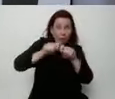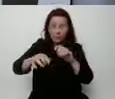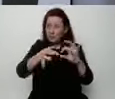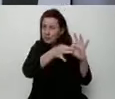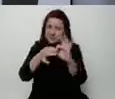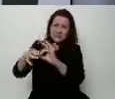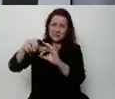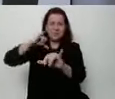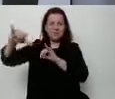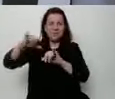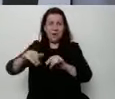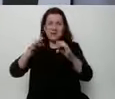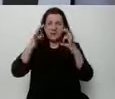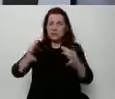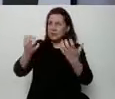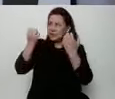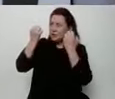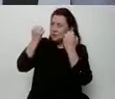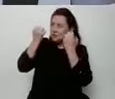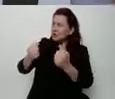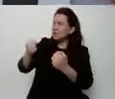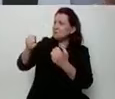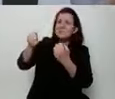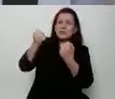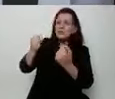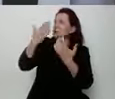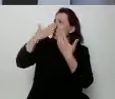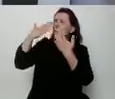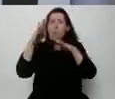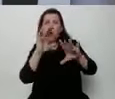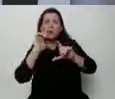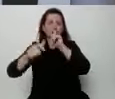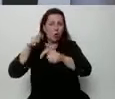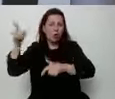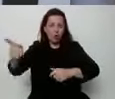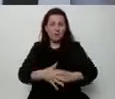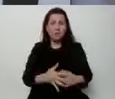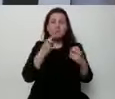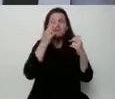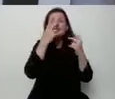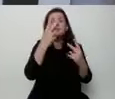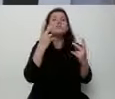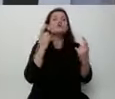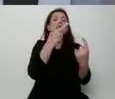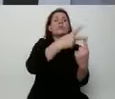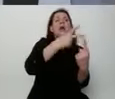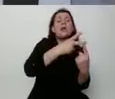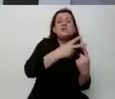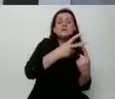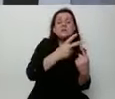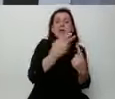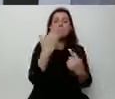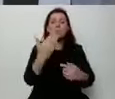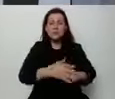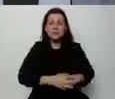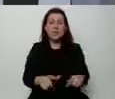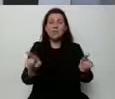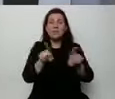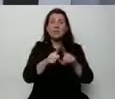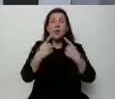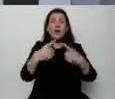władze rozliczać. Widzimy, co się dzieje w telewizji publicznej. Widzimy, co się dzieje nawet przy organizacji wyborów za granicą.